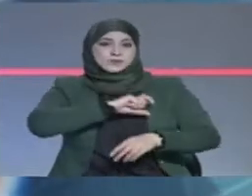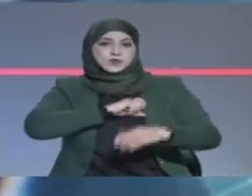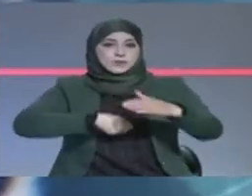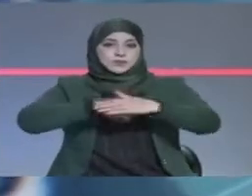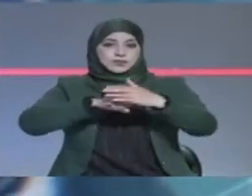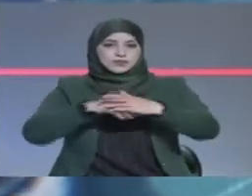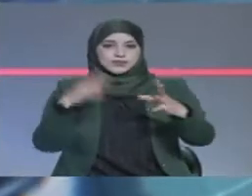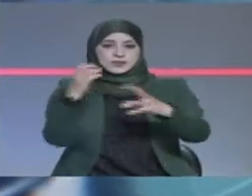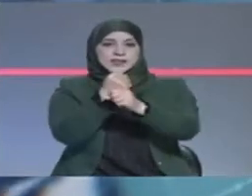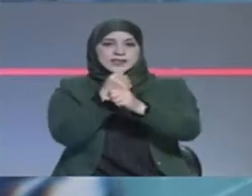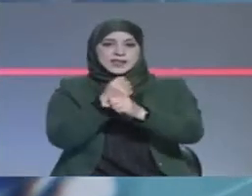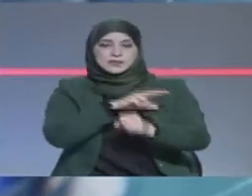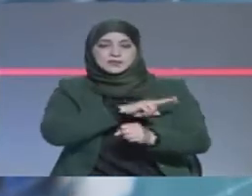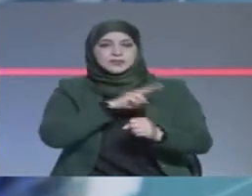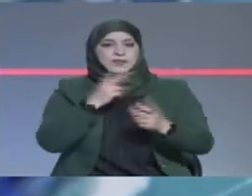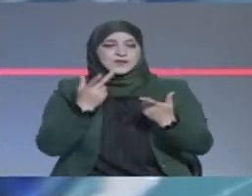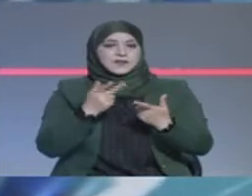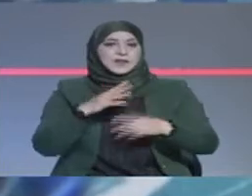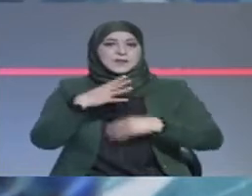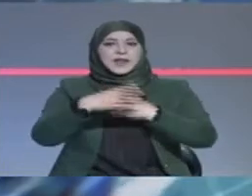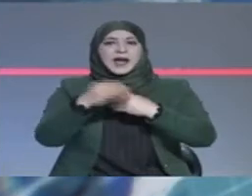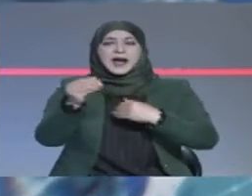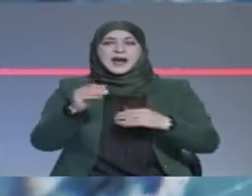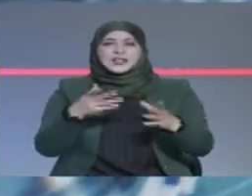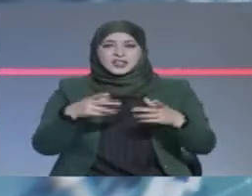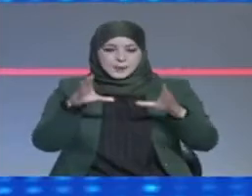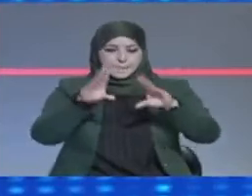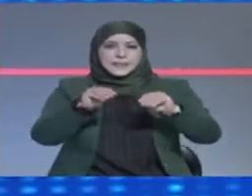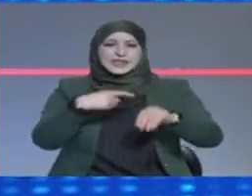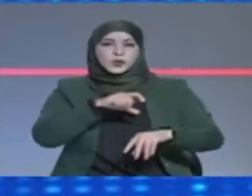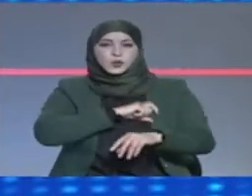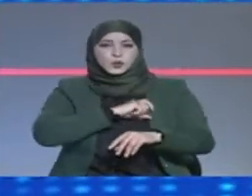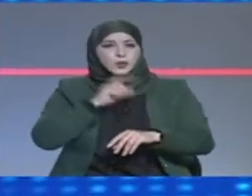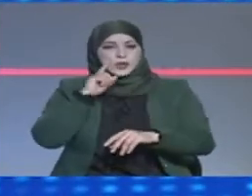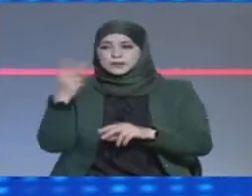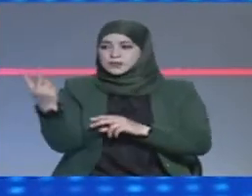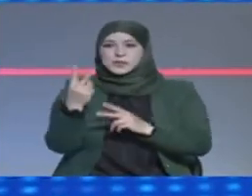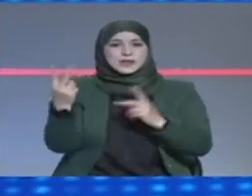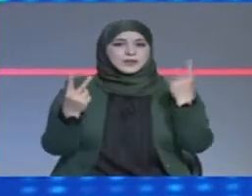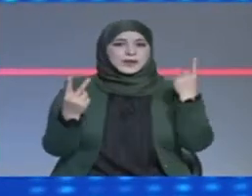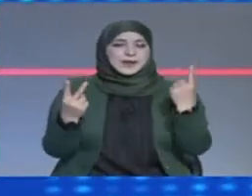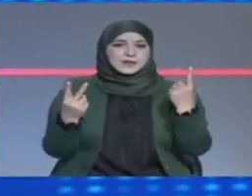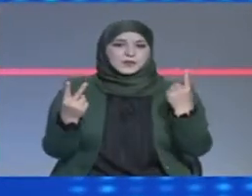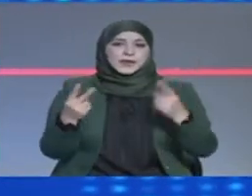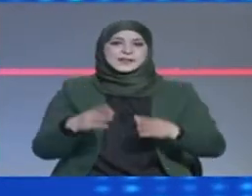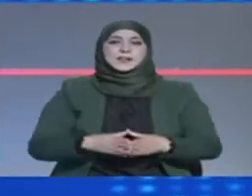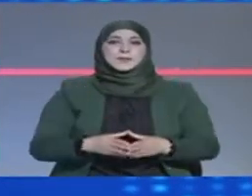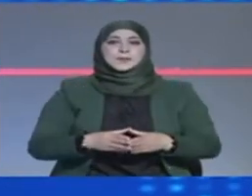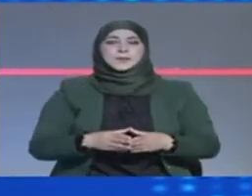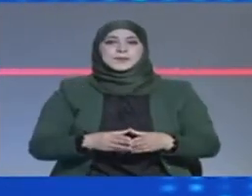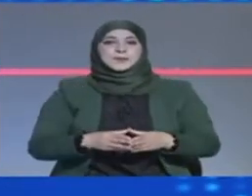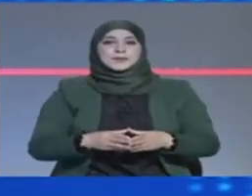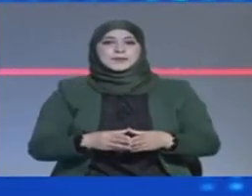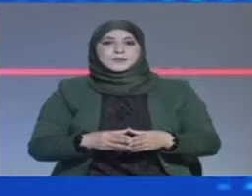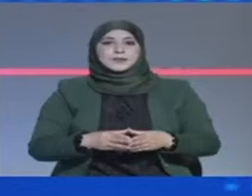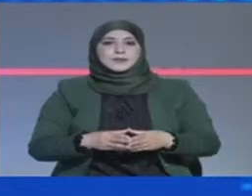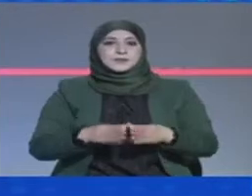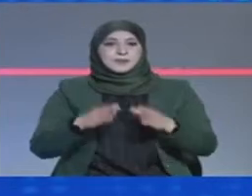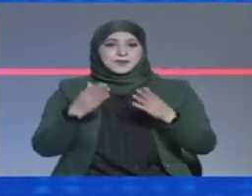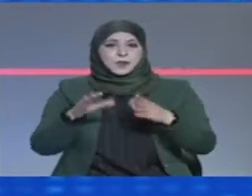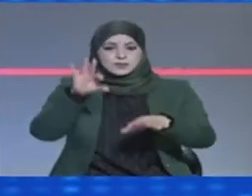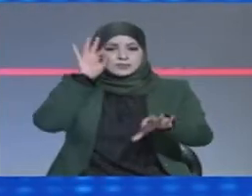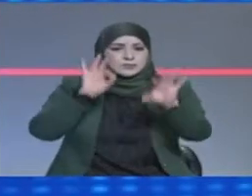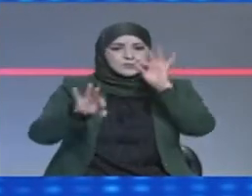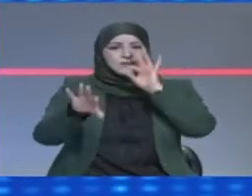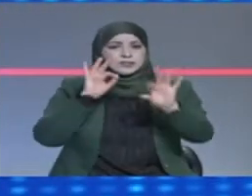انتصارا ثمينا في ذهاب لقاء خارج قواعده بثنائية مقابل هدف واحد وكانت قرعة دور